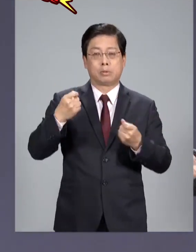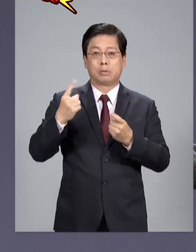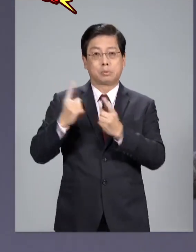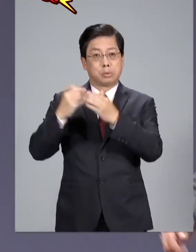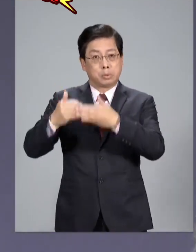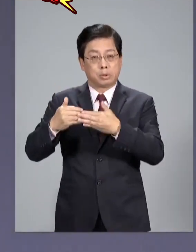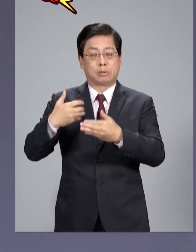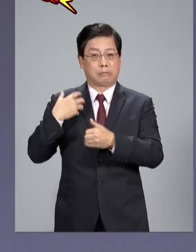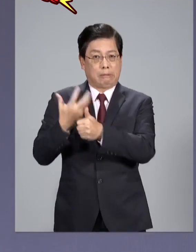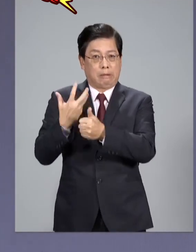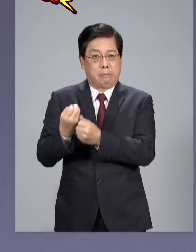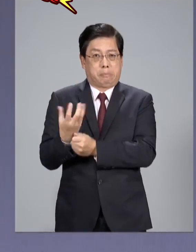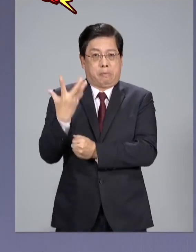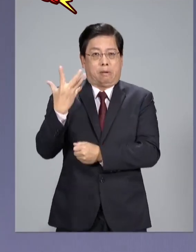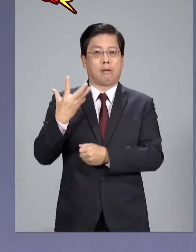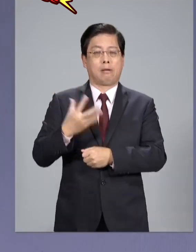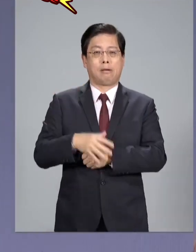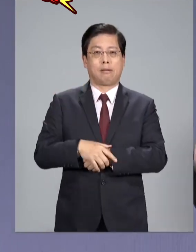市場依賴比以前更多